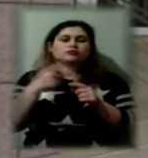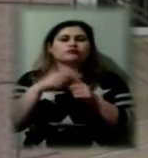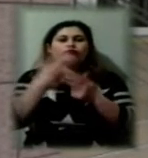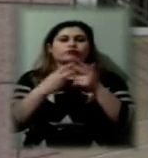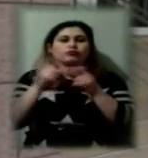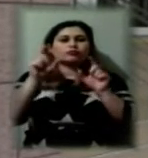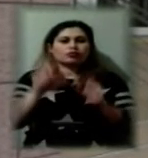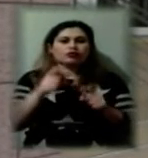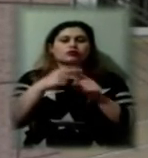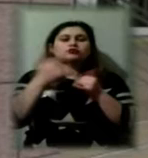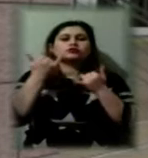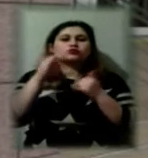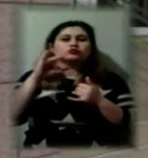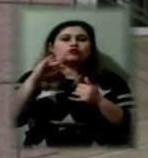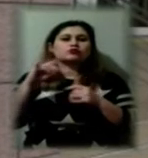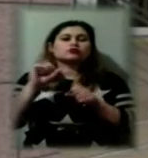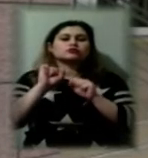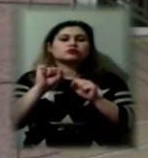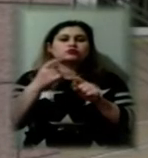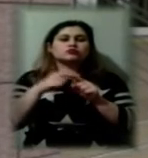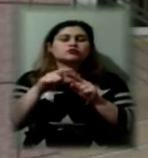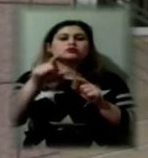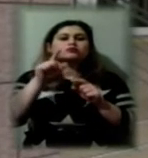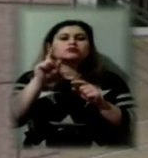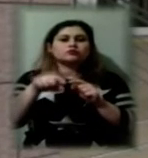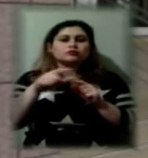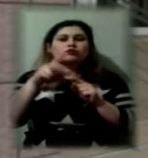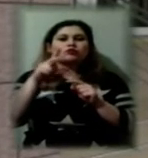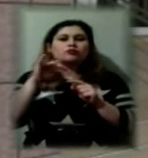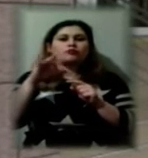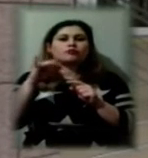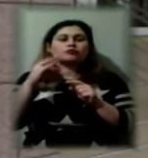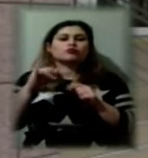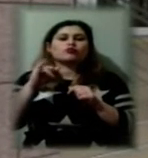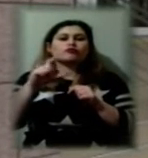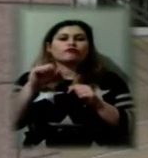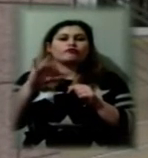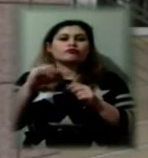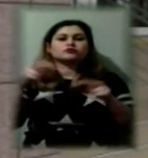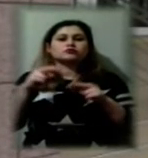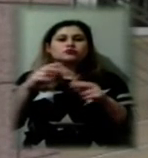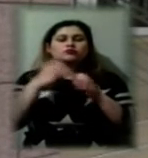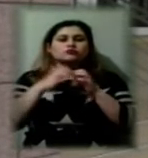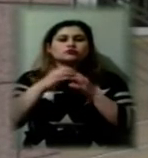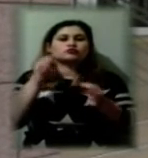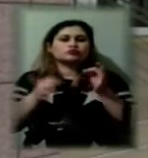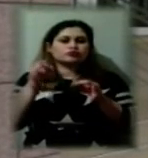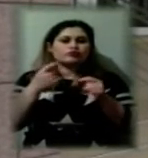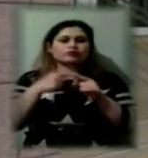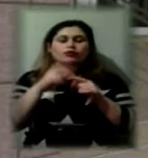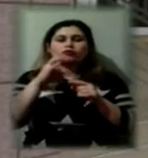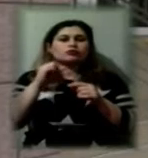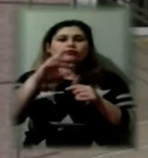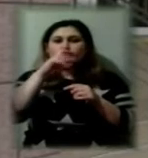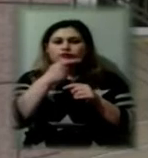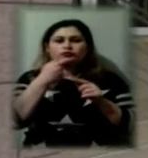Наразі сторона захисту вважає, що зазначене клопотання і ухвала слідчого судді Херсонського міського суду не обґрунтовані, оскільки,